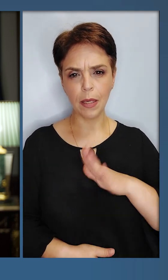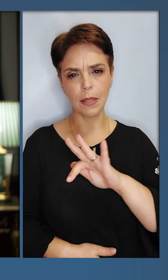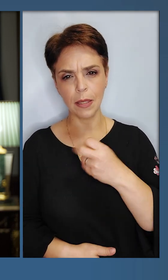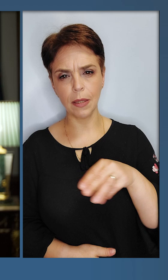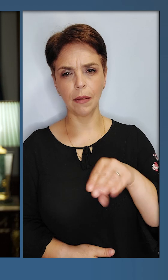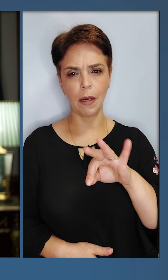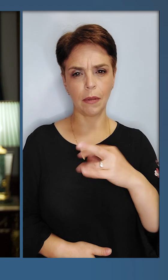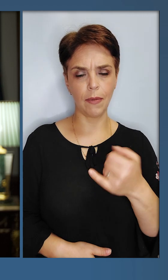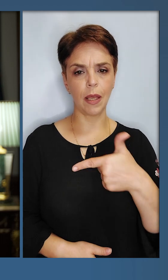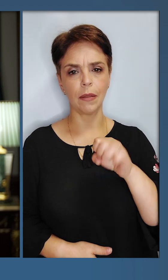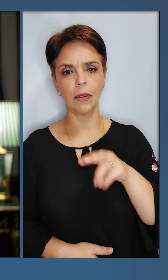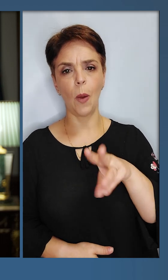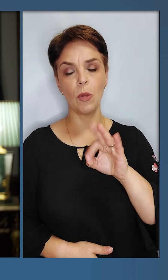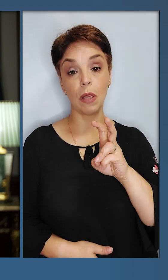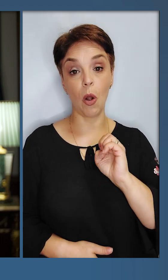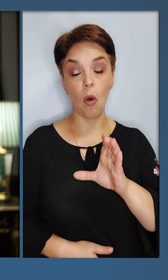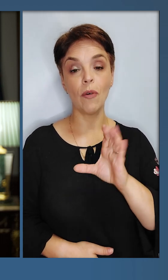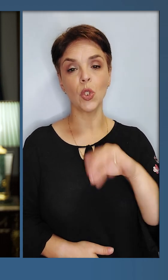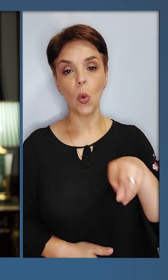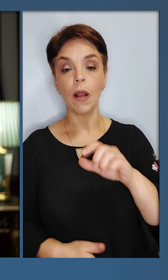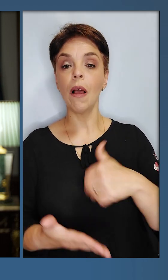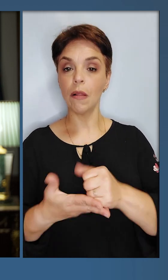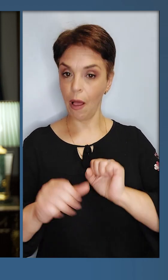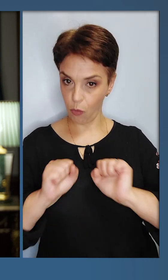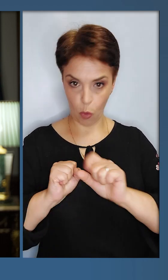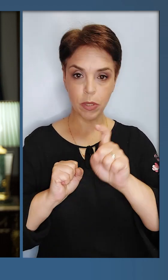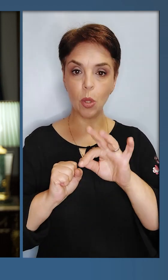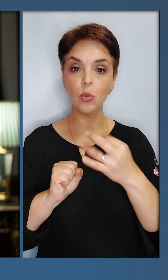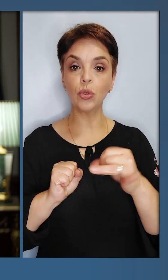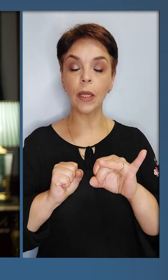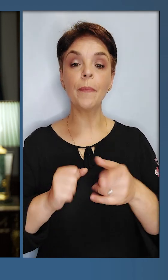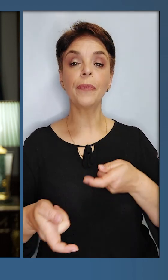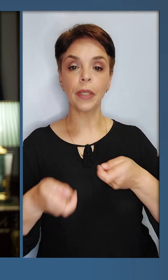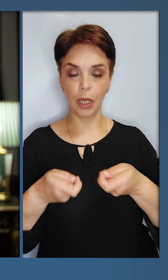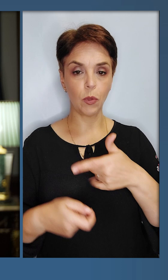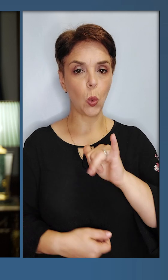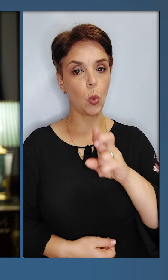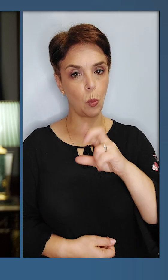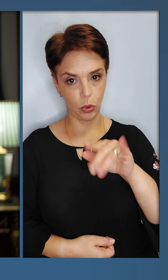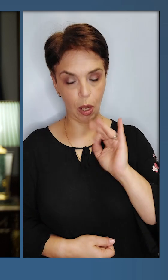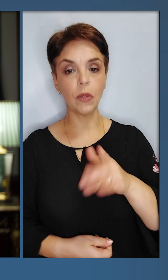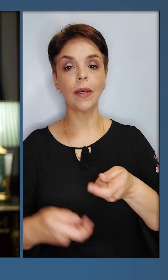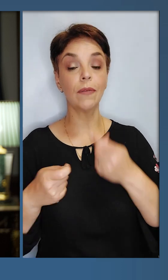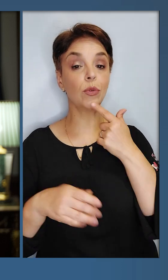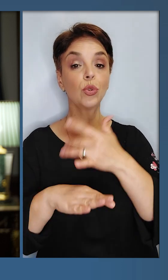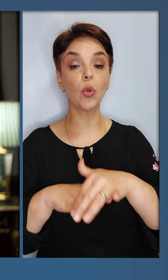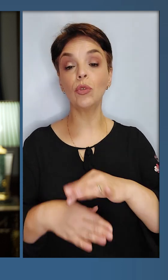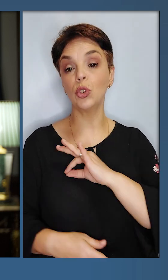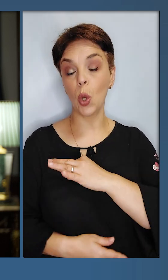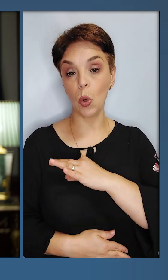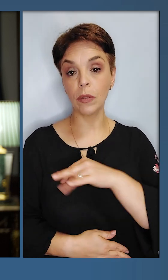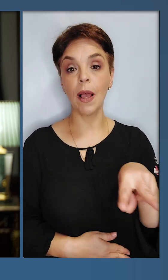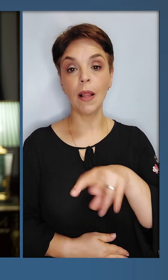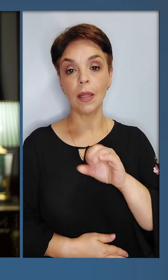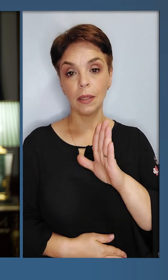наші – Цирський, Тарнавський, Гнатов, Москальов, Содель, Главком, залужний керівник ГУР, Буданов, керівник зовнішньої